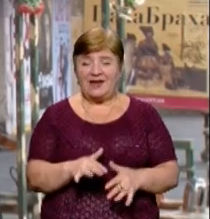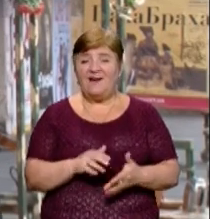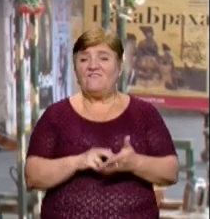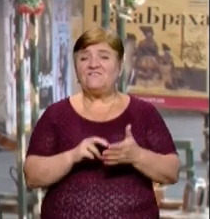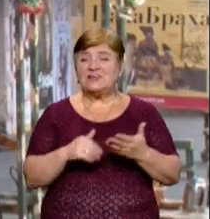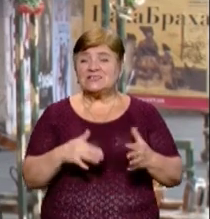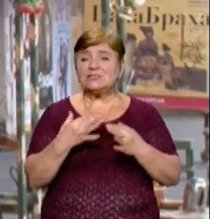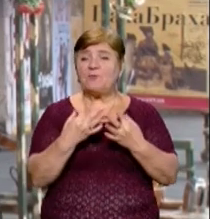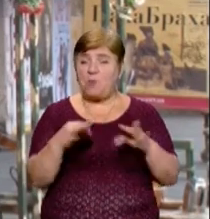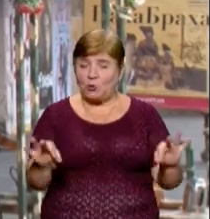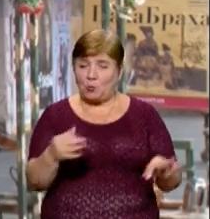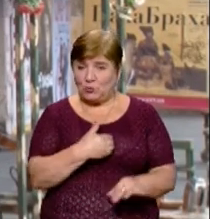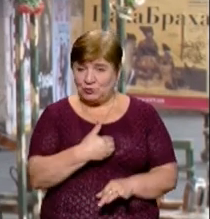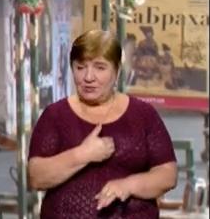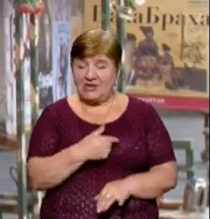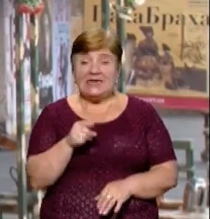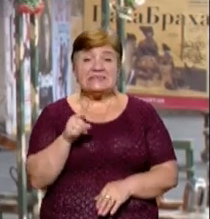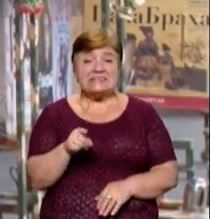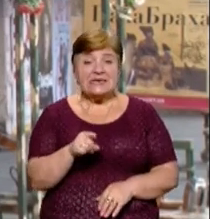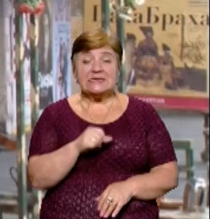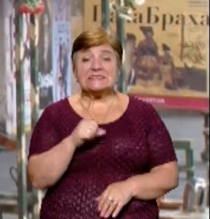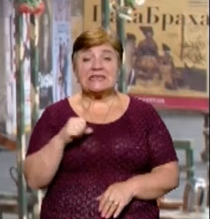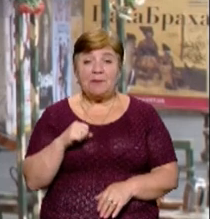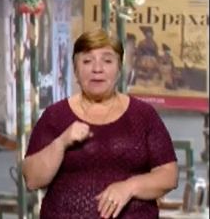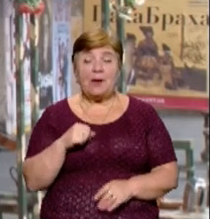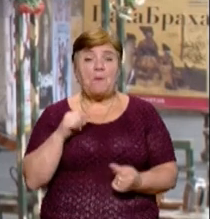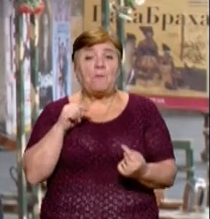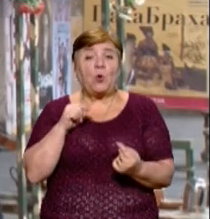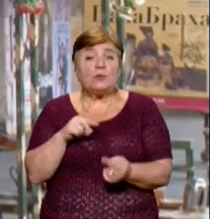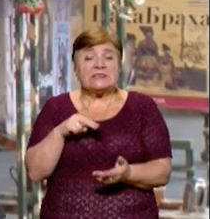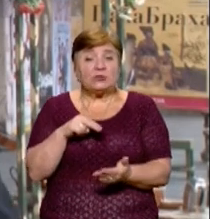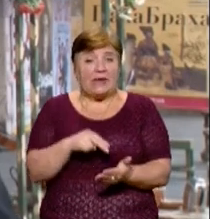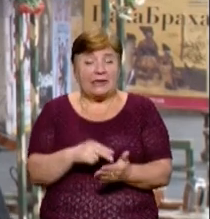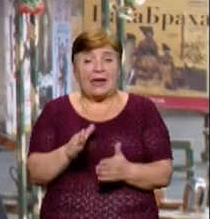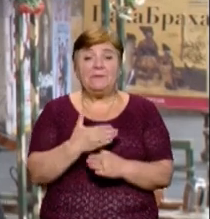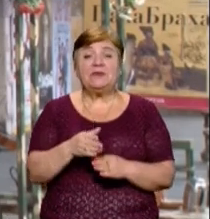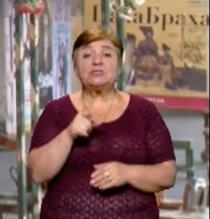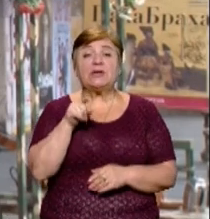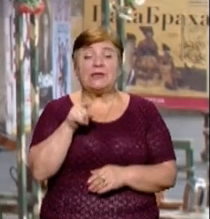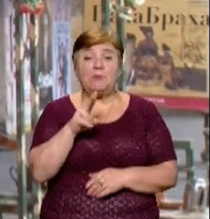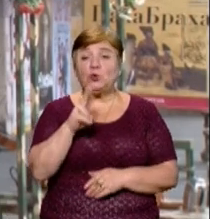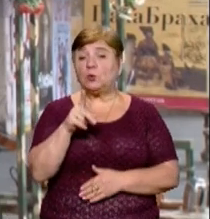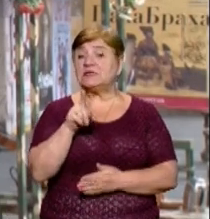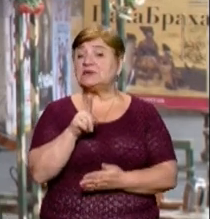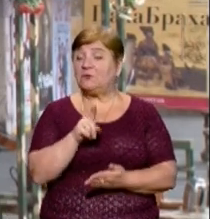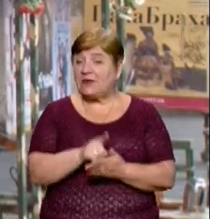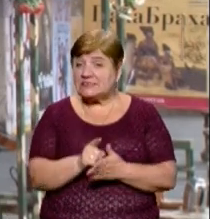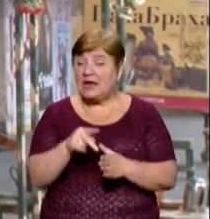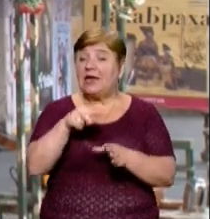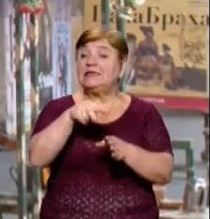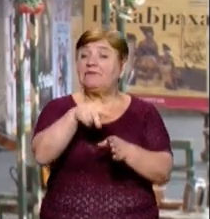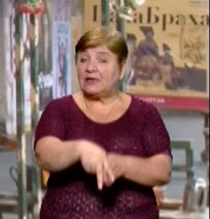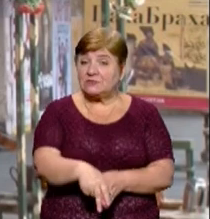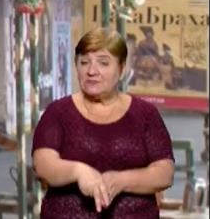хочуть свободу. Тому оці самі речі, протистояння, це між тим, хто зобов'язаний нав'язувати